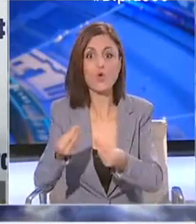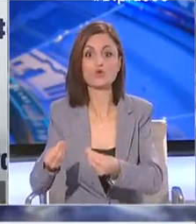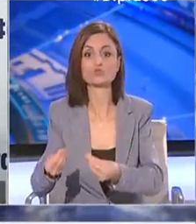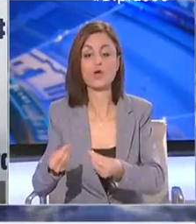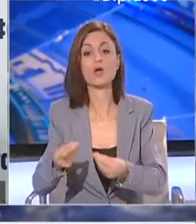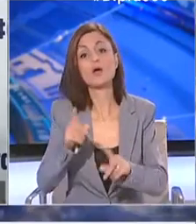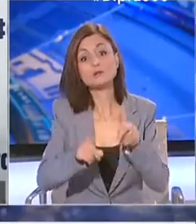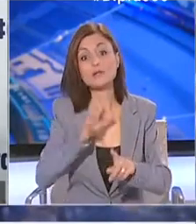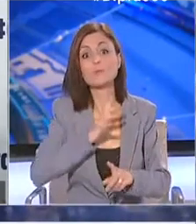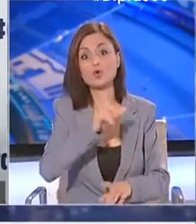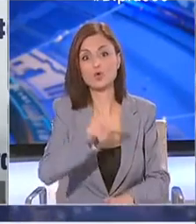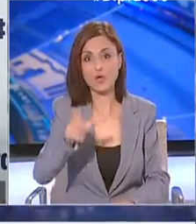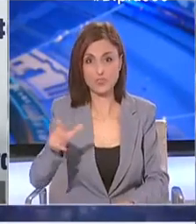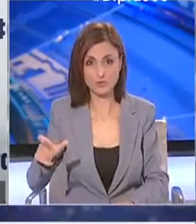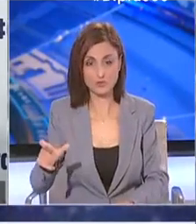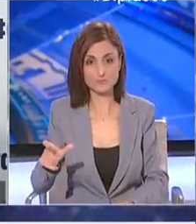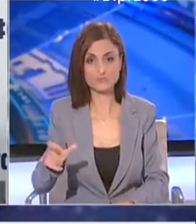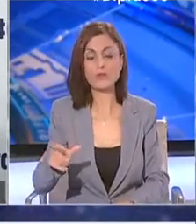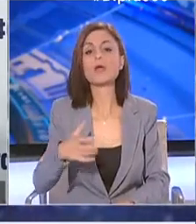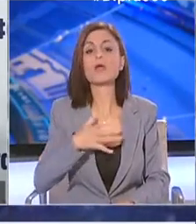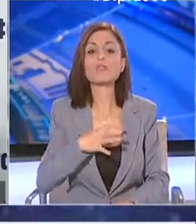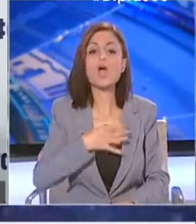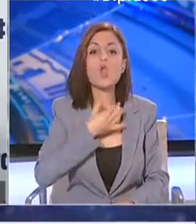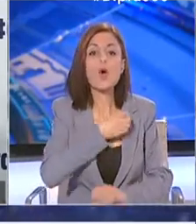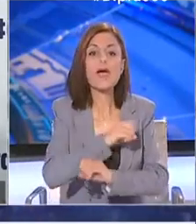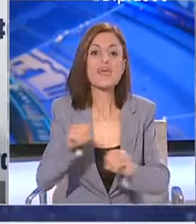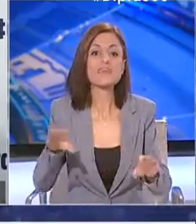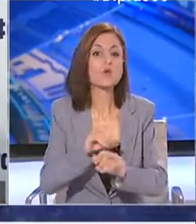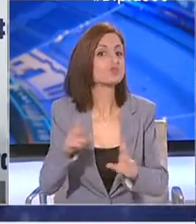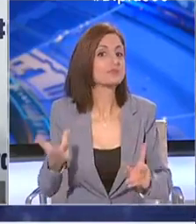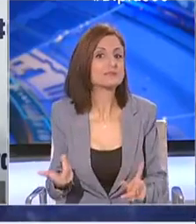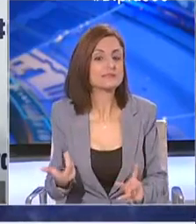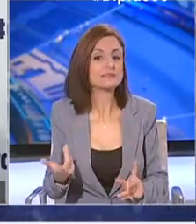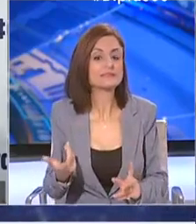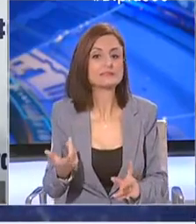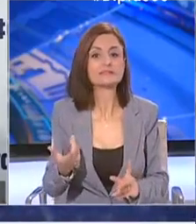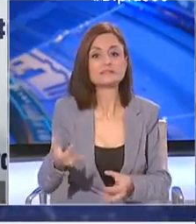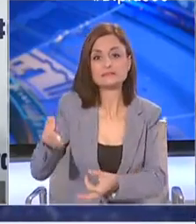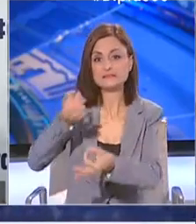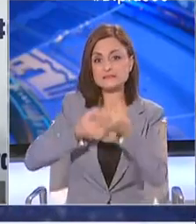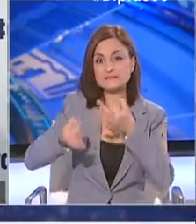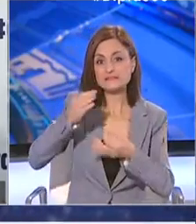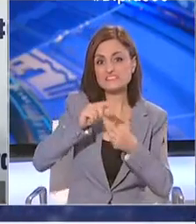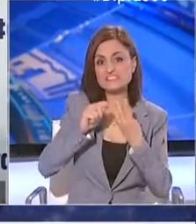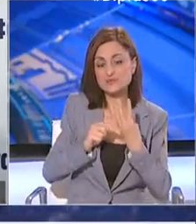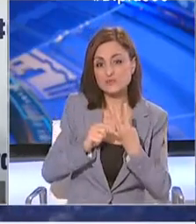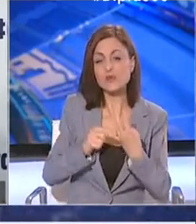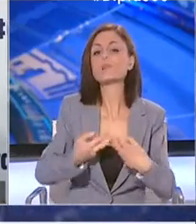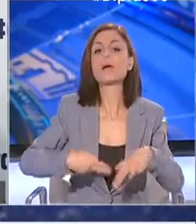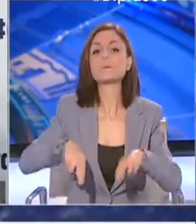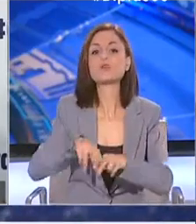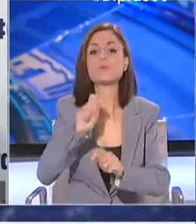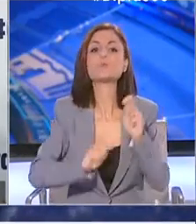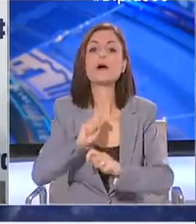ανάγκες τους. Ταυτόχρονα θα ήθελα να σας ενημερώσω ότι η Συμβουλευτική Επιτροπή Ειδικών που έχει συγκροτήσει ο